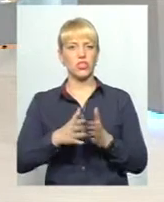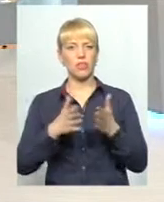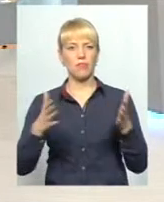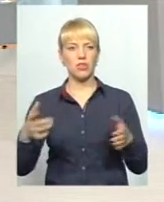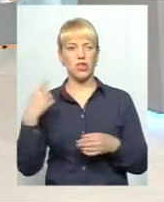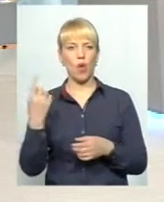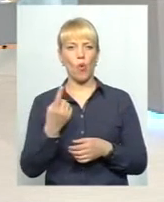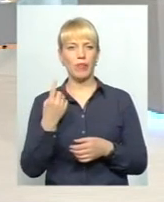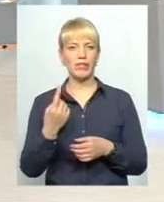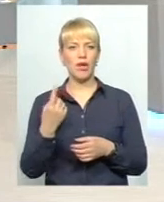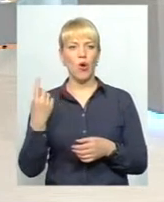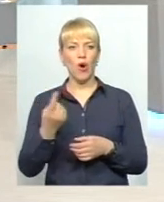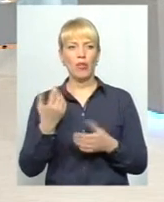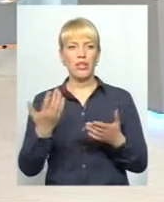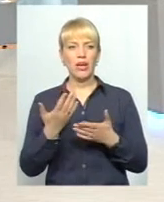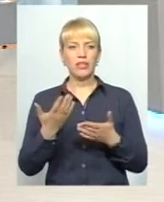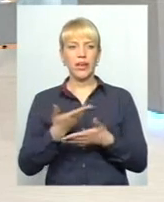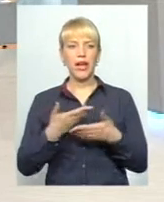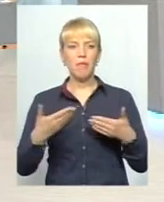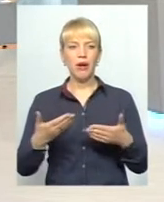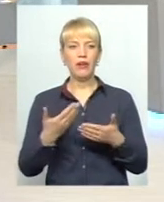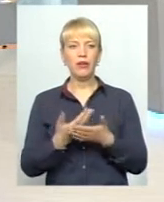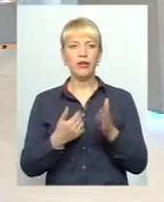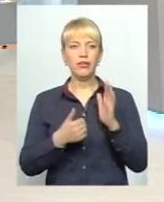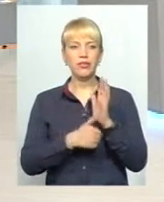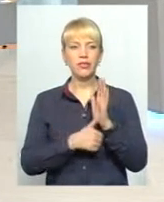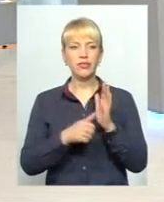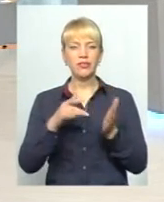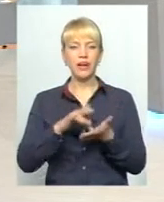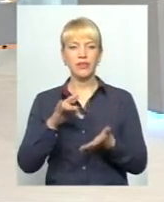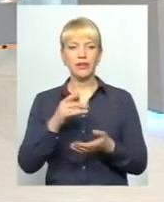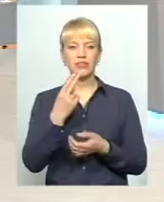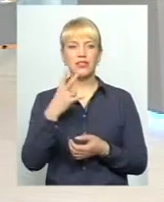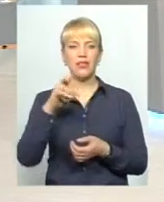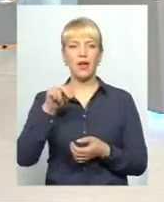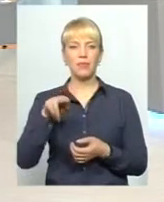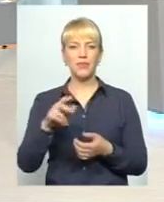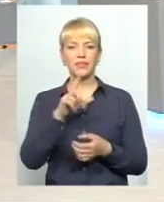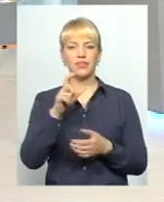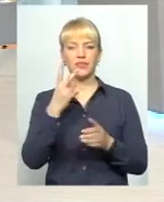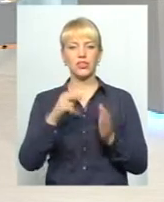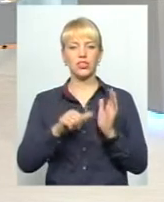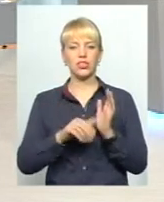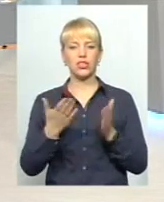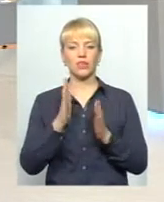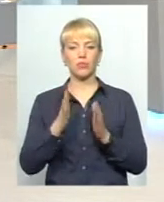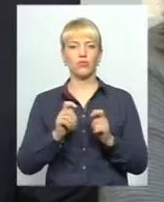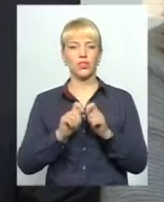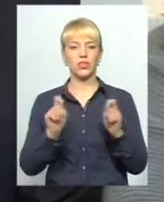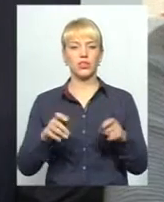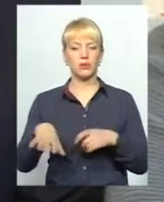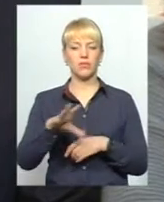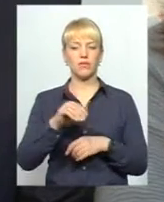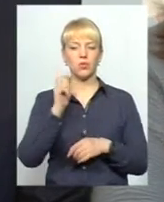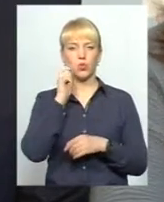в якій ми відкриваємо 6 центрів адміністративних послуг, з 26, які ми відкриємо по всій території